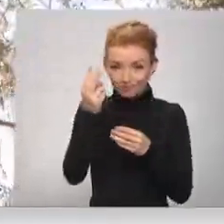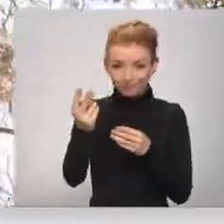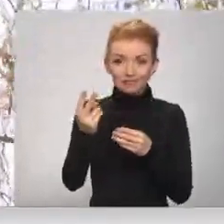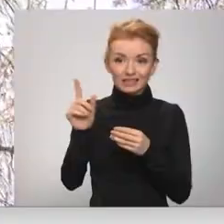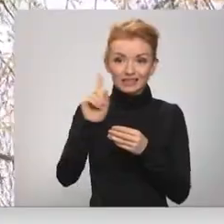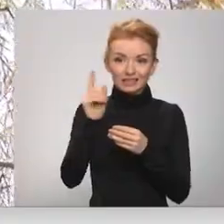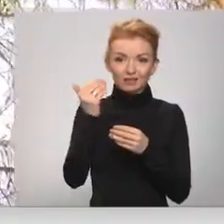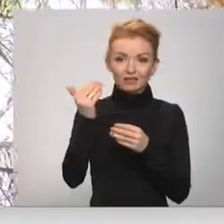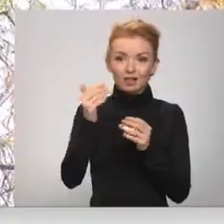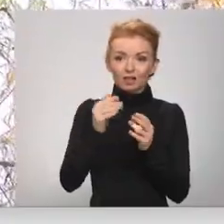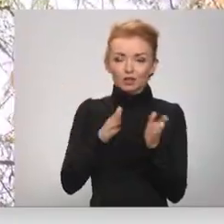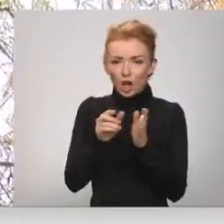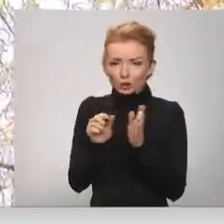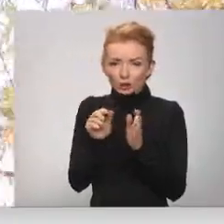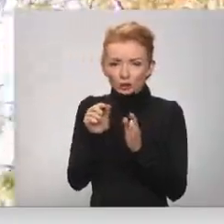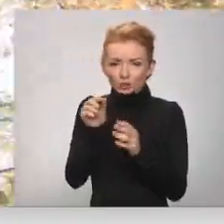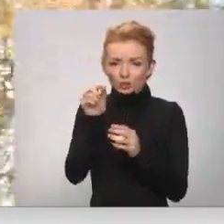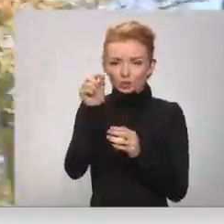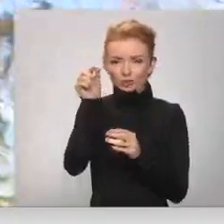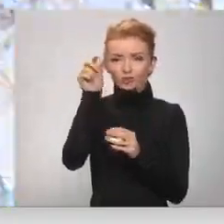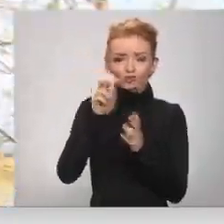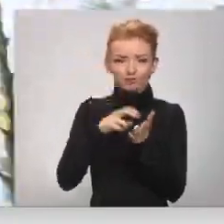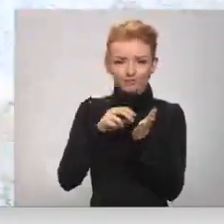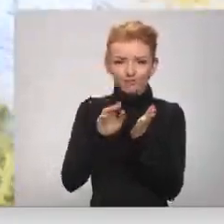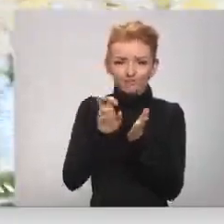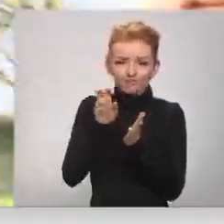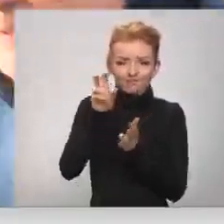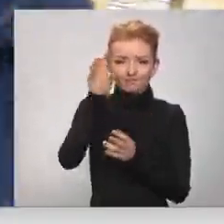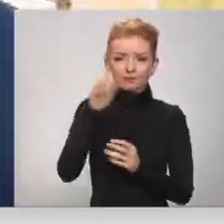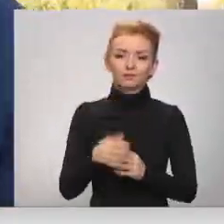viņu ejas šīs redzamas.